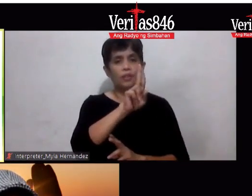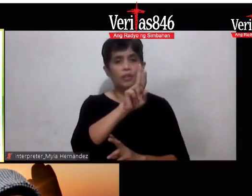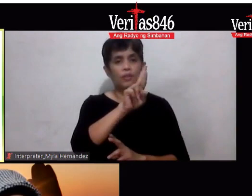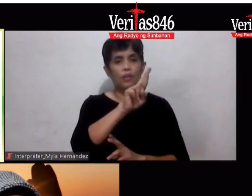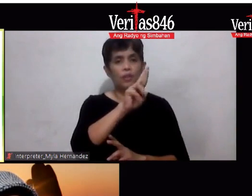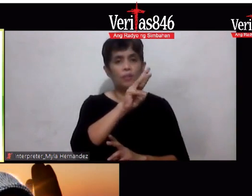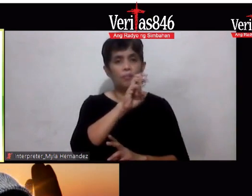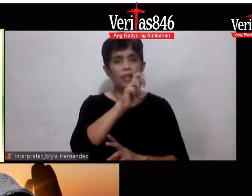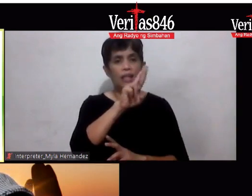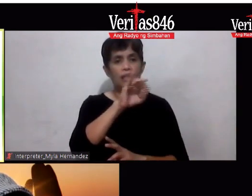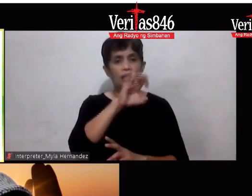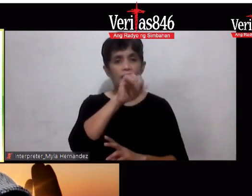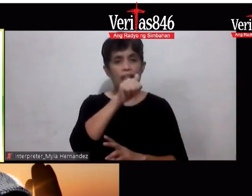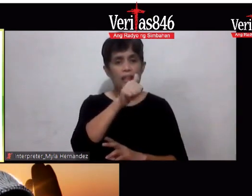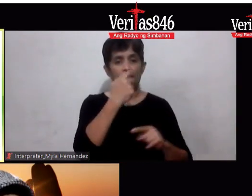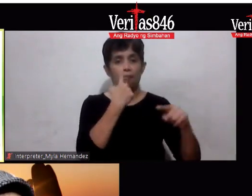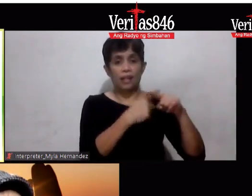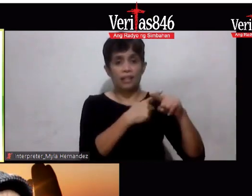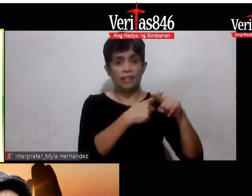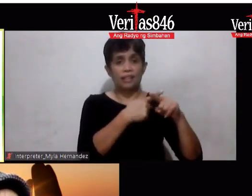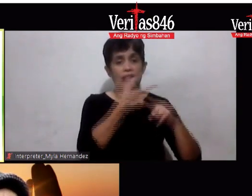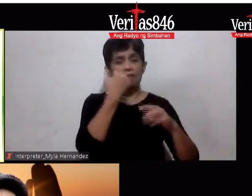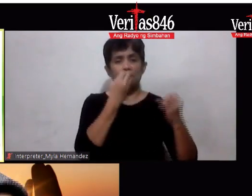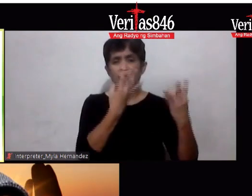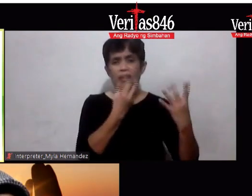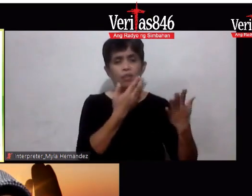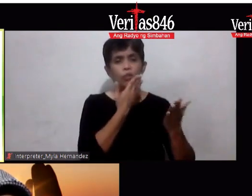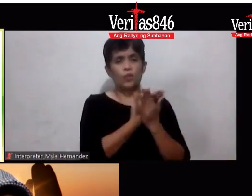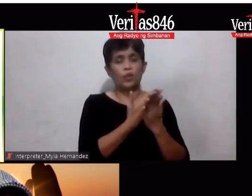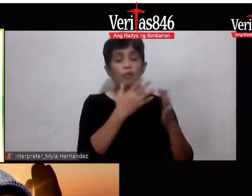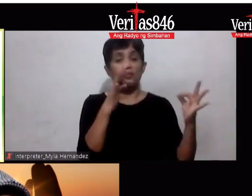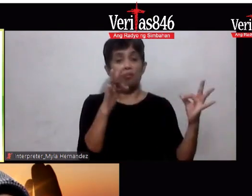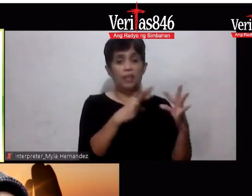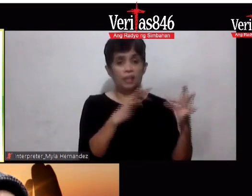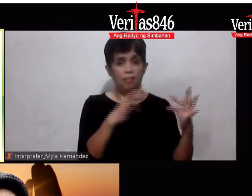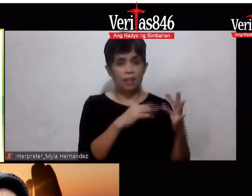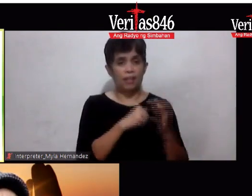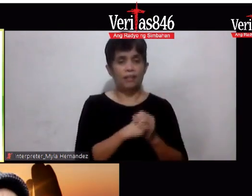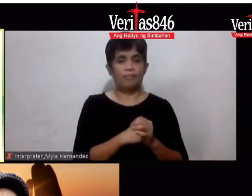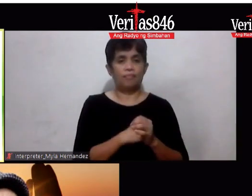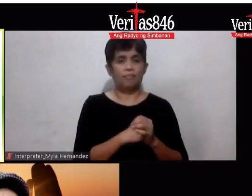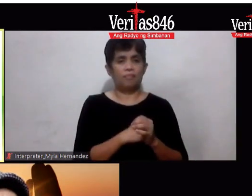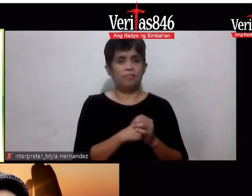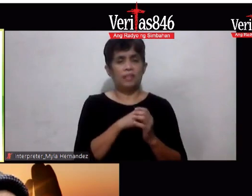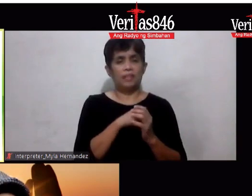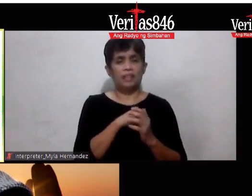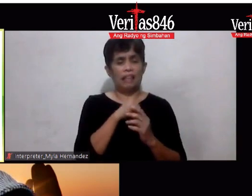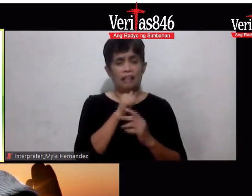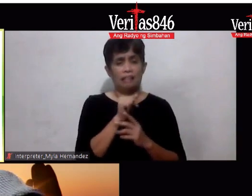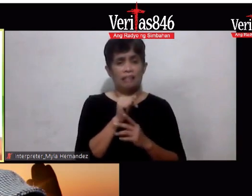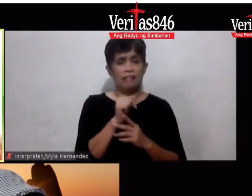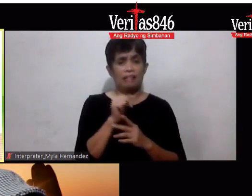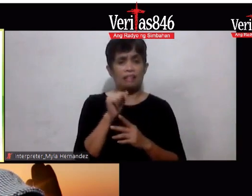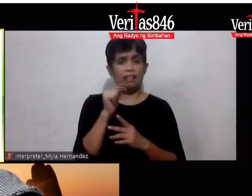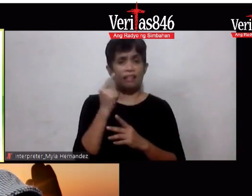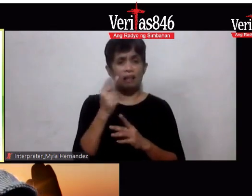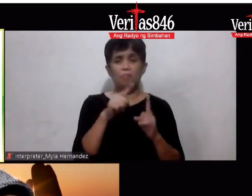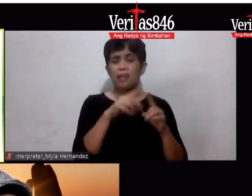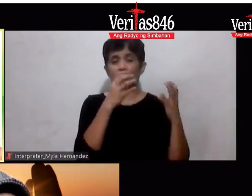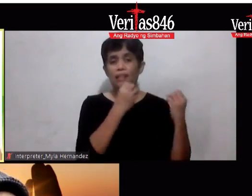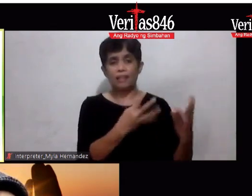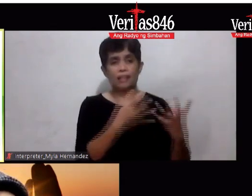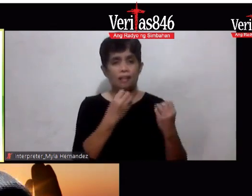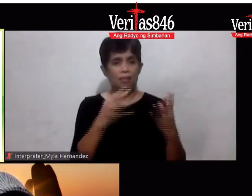marami na tayong magagandang feedback hindi naman nila hindi kung isa lang okay pero ang rami pare